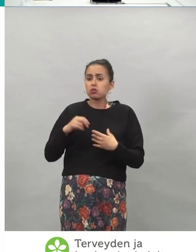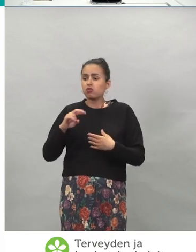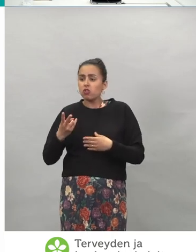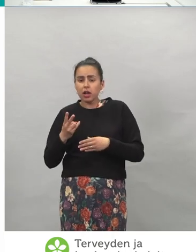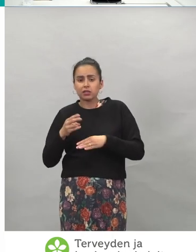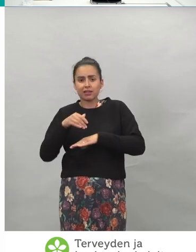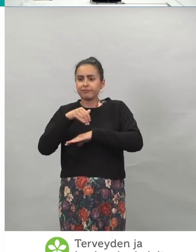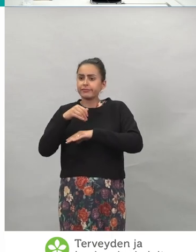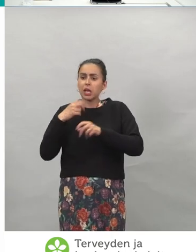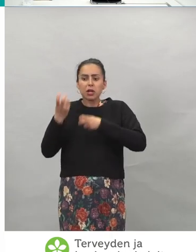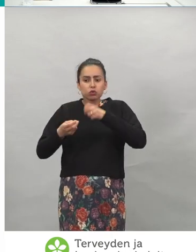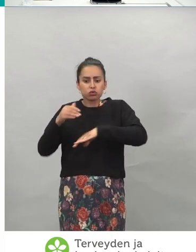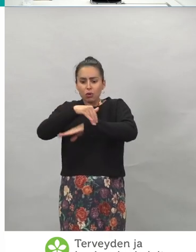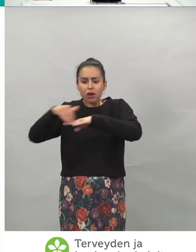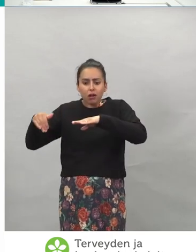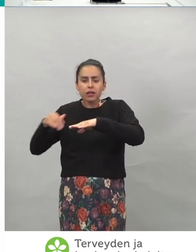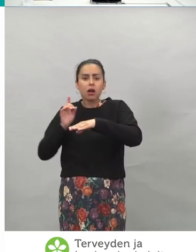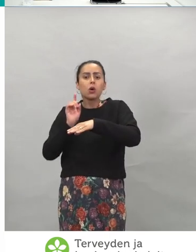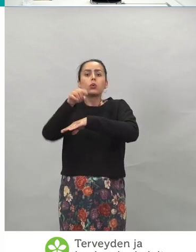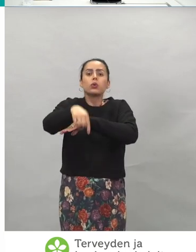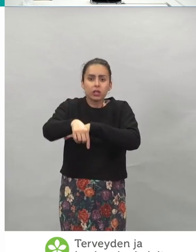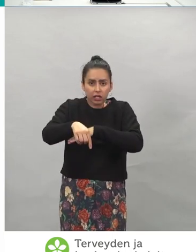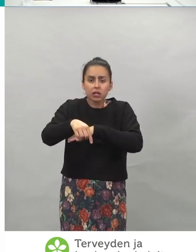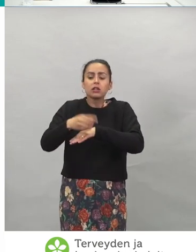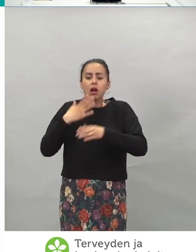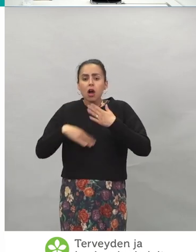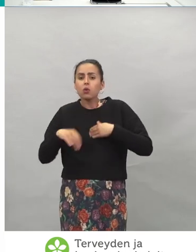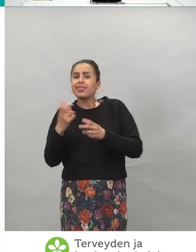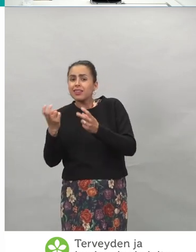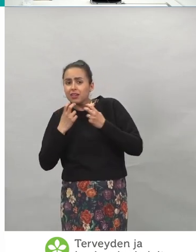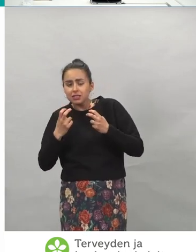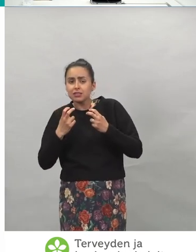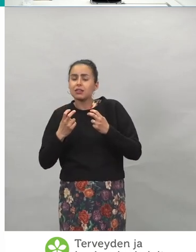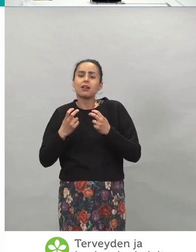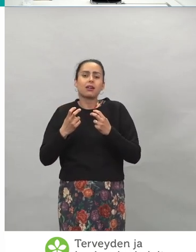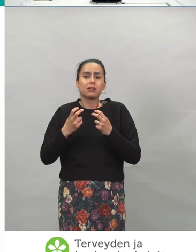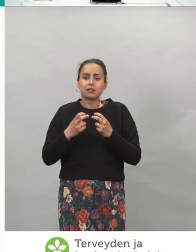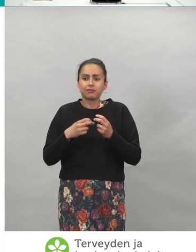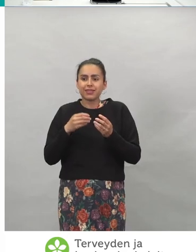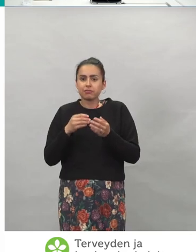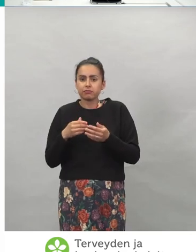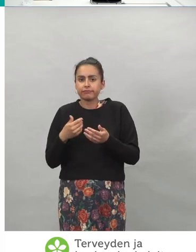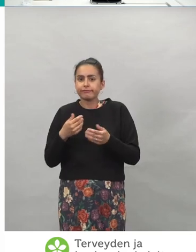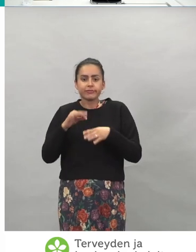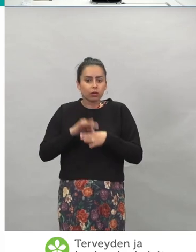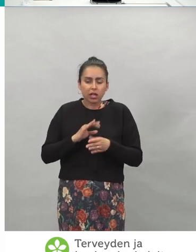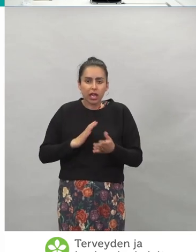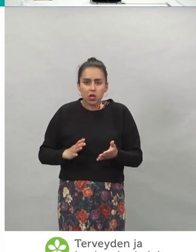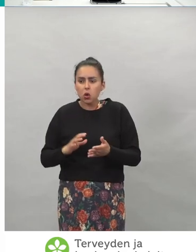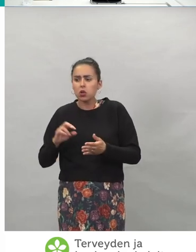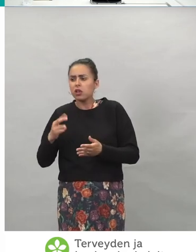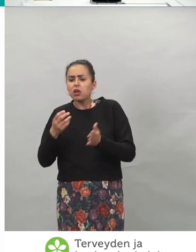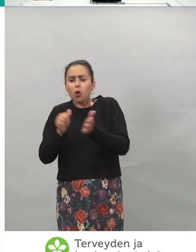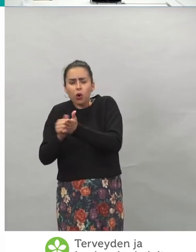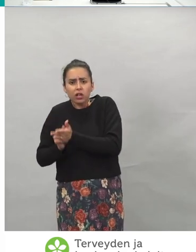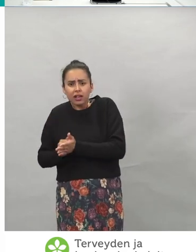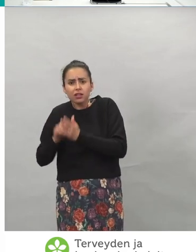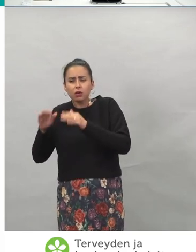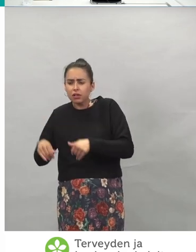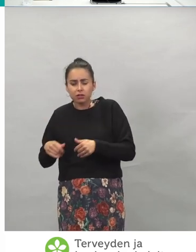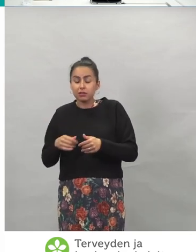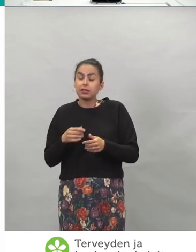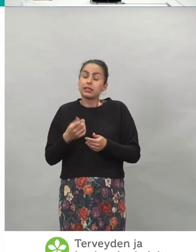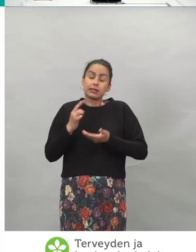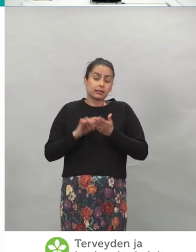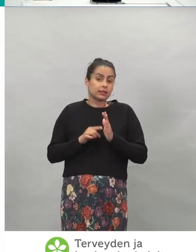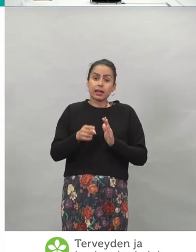joku rajanylitystilanne, siinä haluttiin vaan tarkistaa, että ei ole kantaja. Vai oliko tällä ihmisellä oireita tai oliko sillä tauti tai joku muu. Että